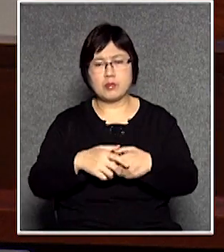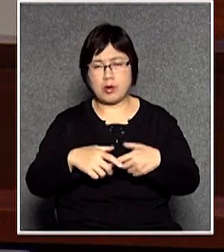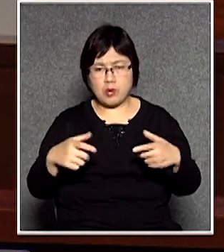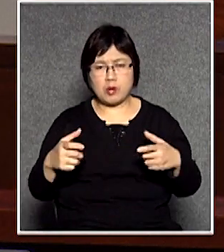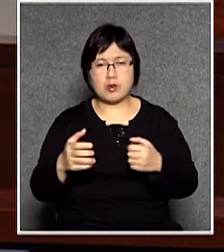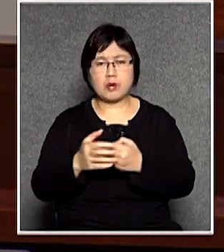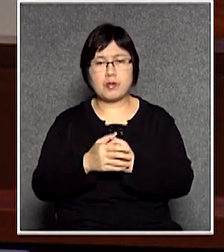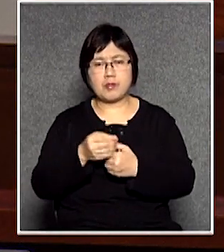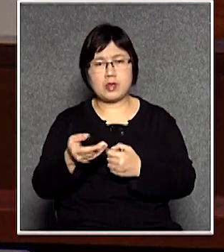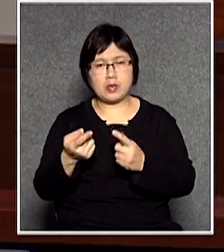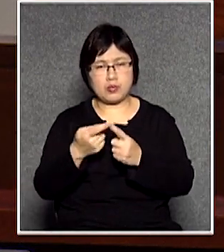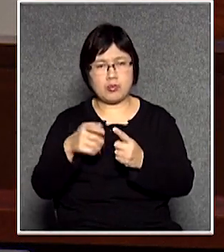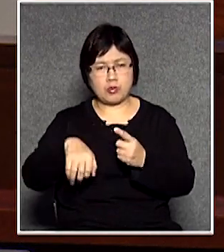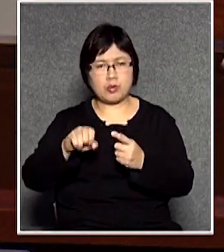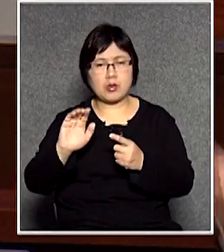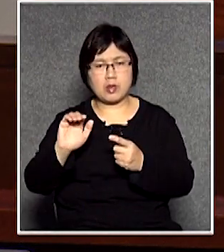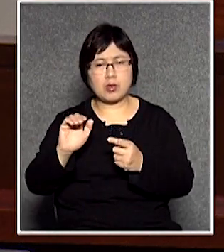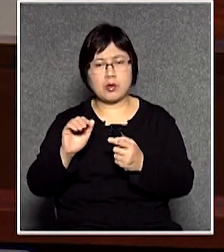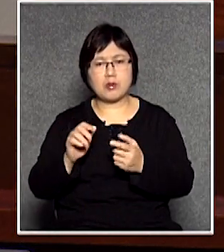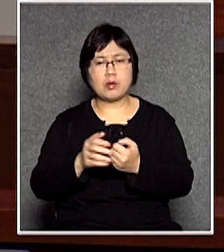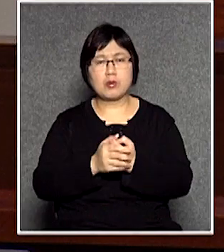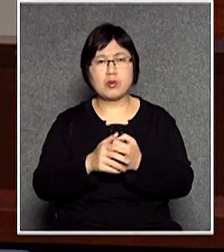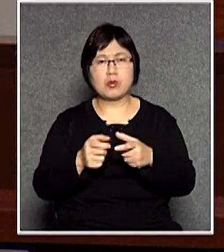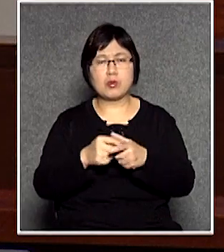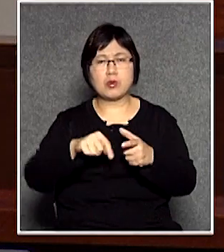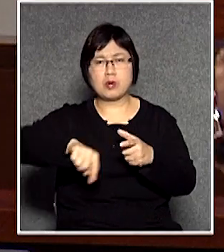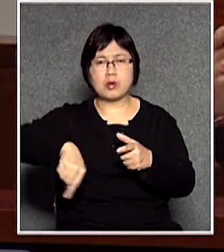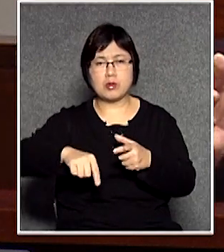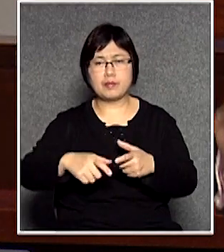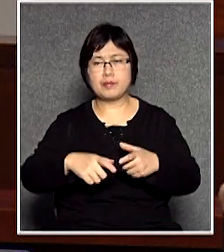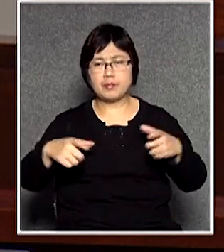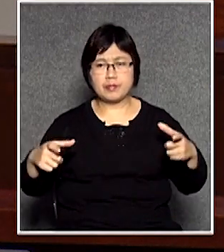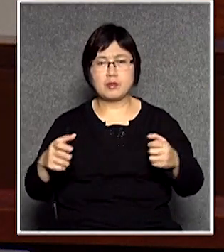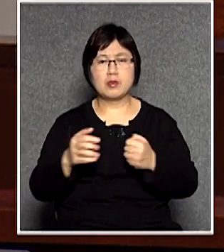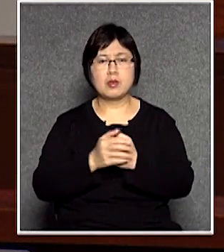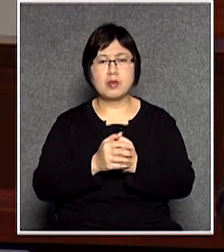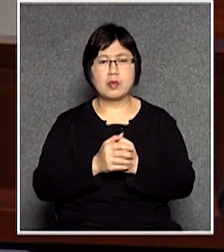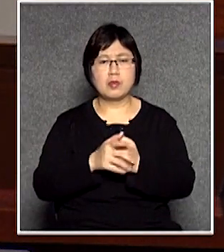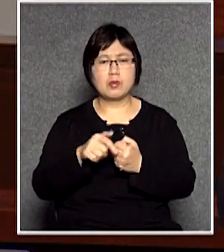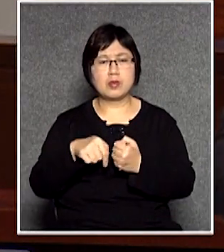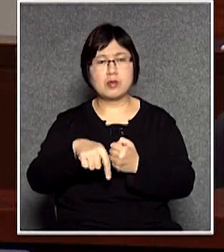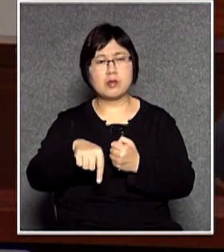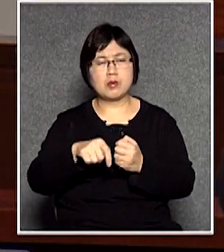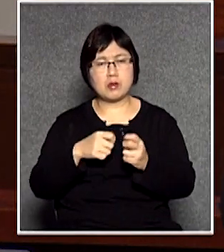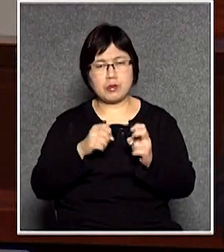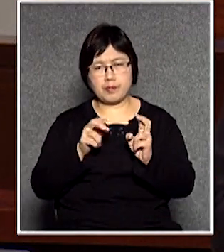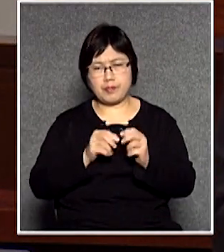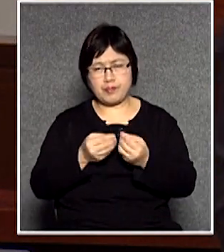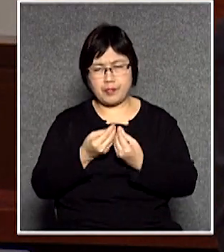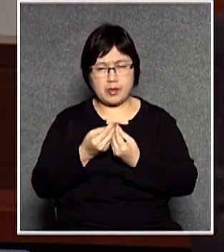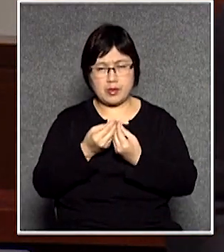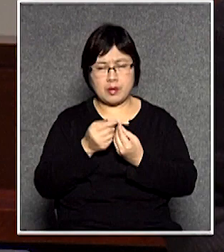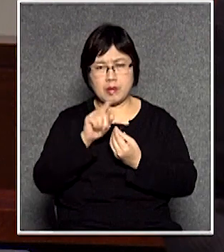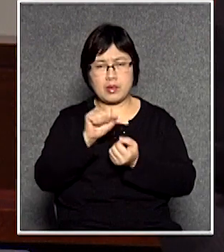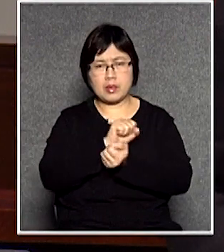給大眾可以使用或者擴大公共空間來解決市區過於擠迫的問題從你這個所謂